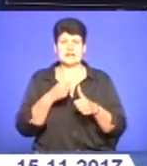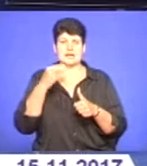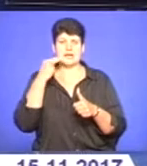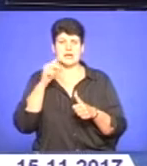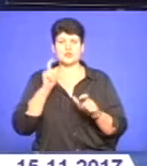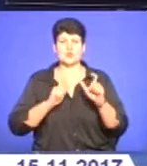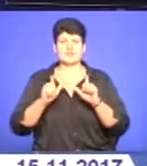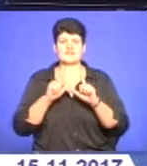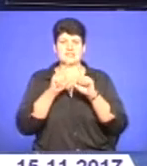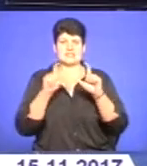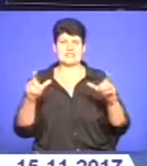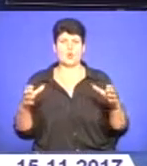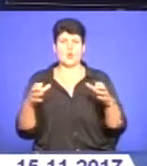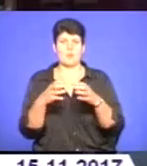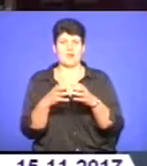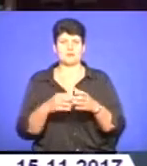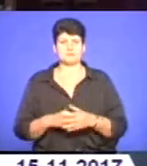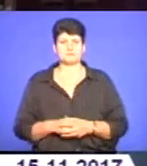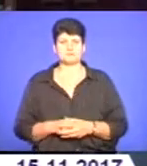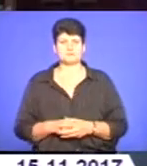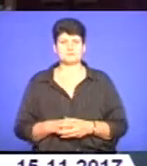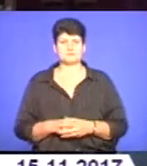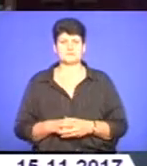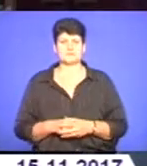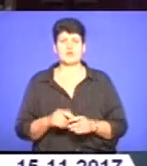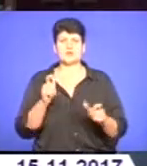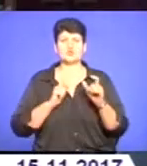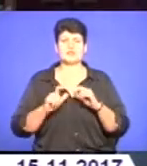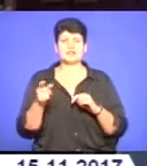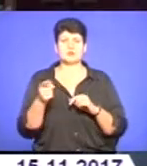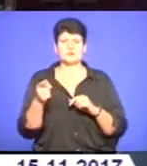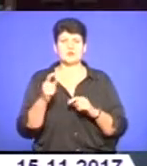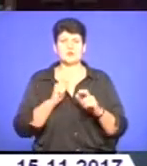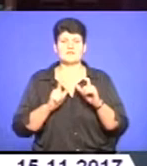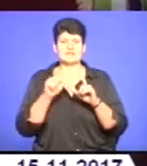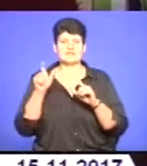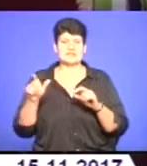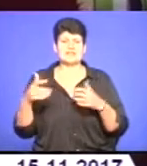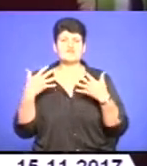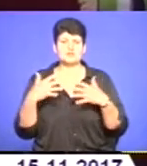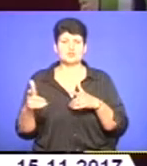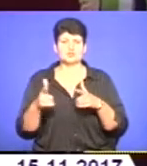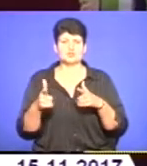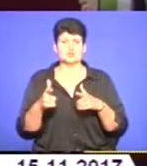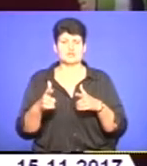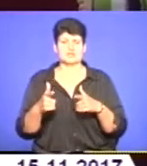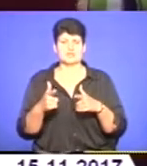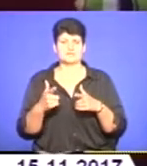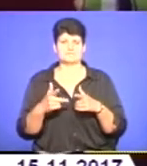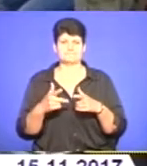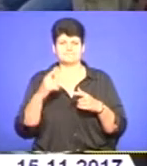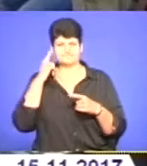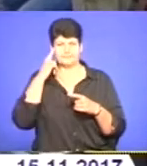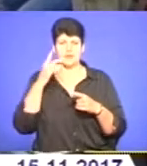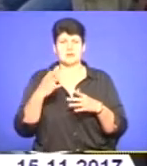університетської команди. Більше – в сюжеті. Студенти тернопільських університетів уже готуються до мозкового штурму протягом доби,